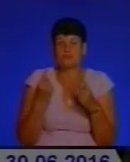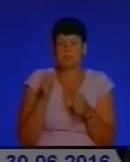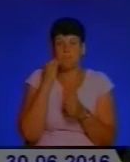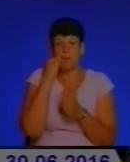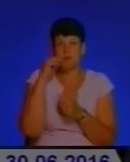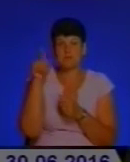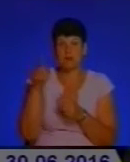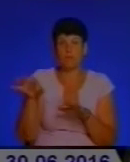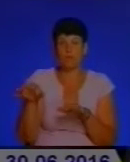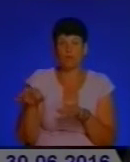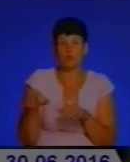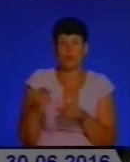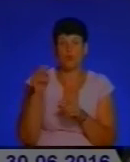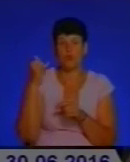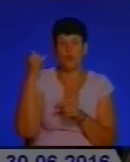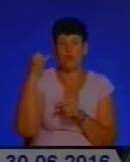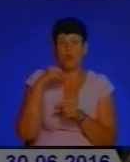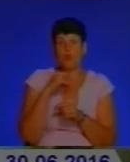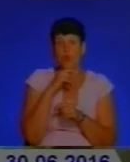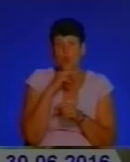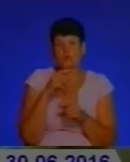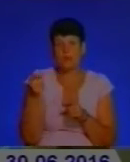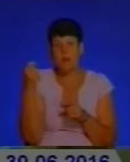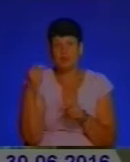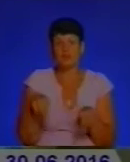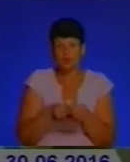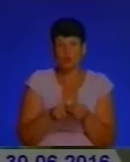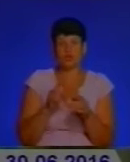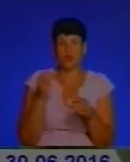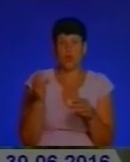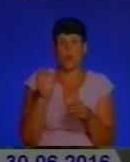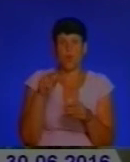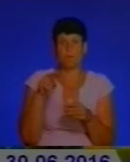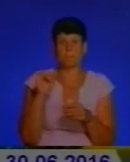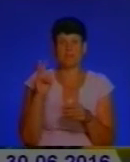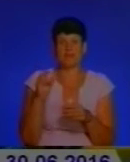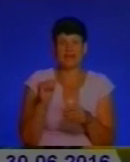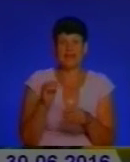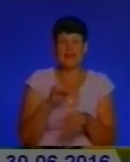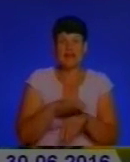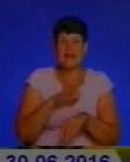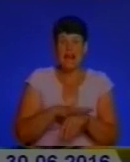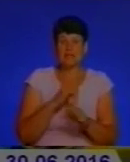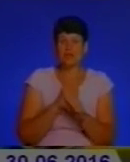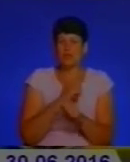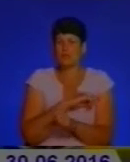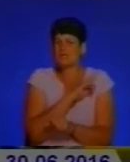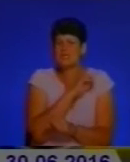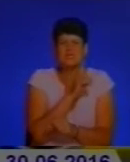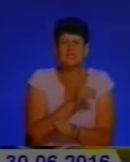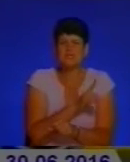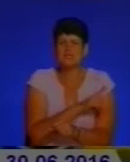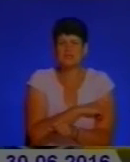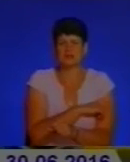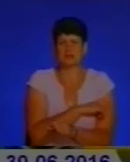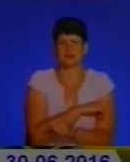там получила пасла кози, теж опекалася повністю. Він опеки робить, він рани такі робить, не дай Боже, якби дитина туди зайшла чи що-небудь, то